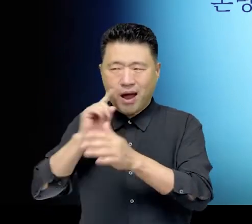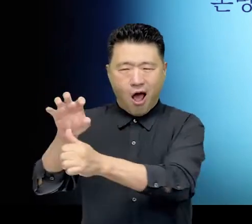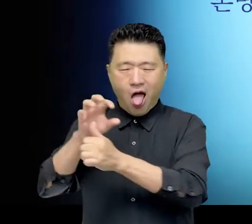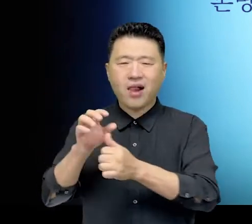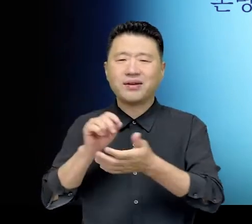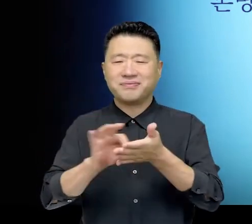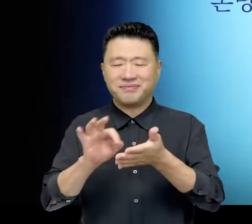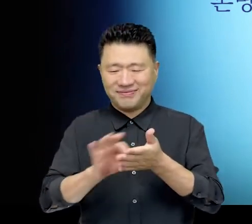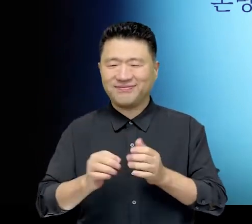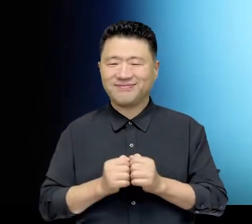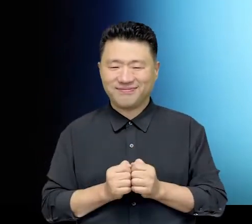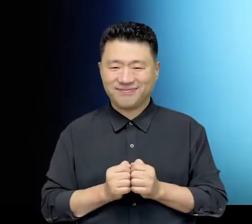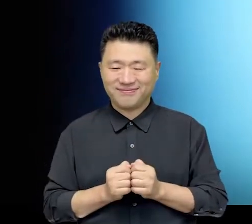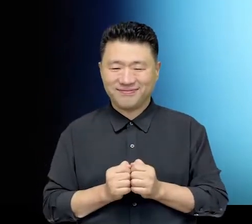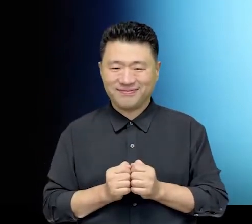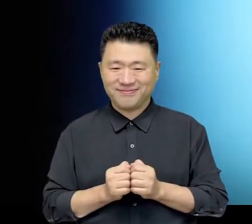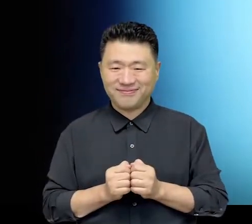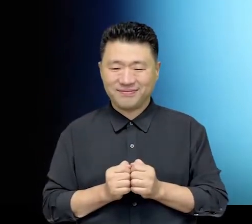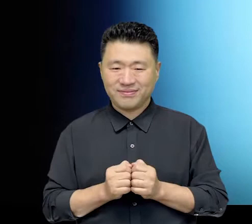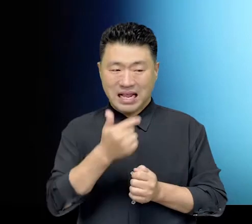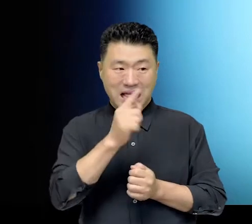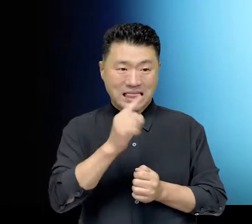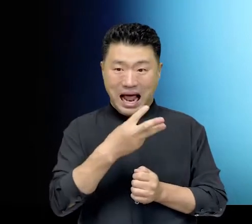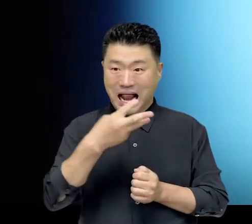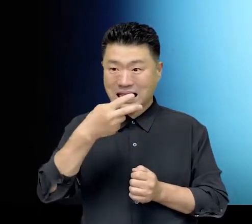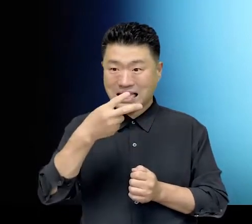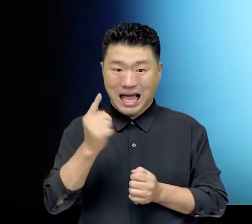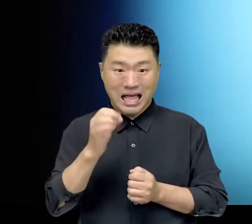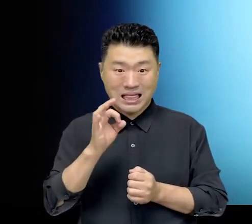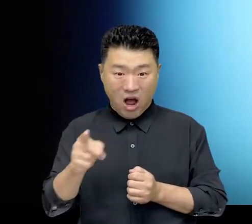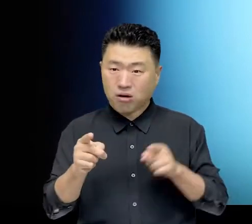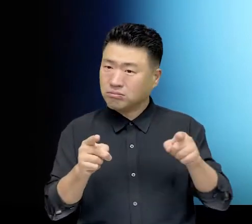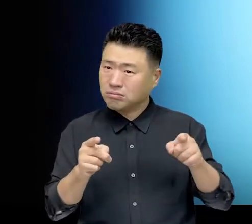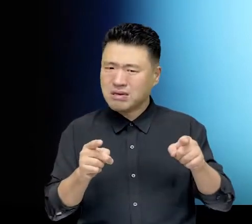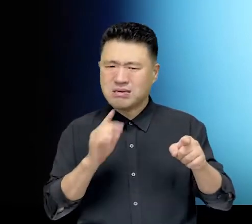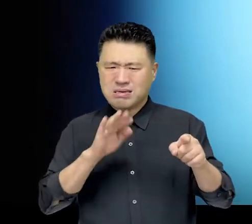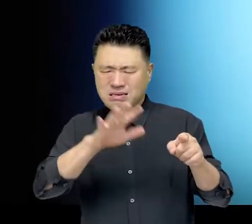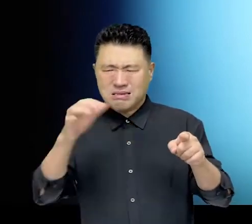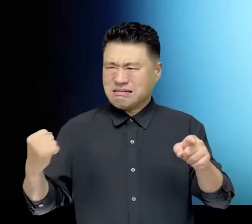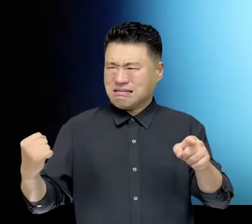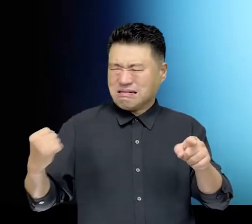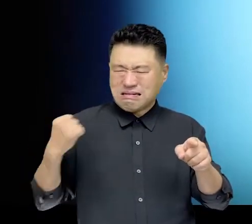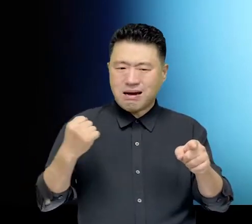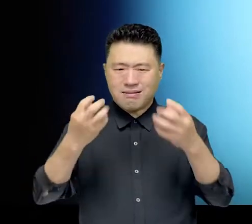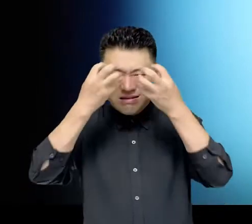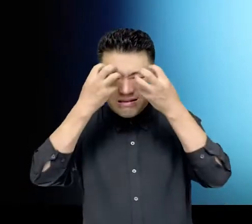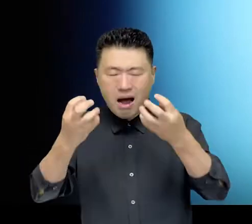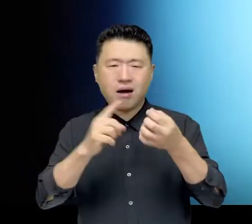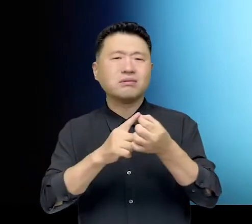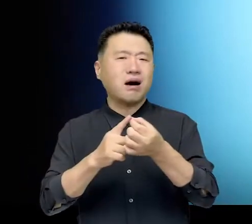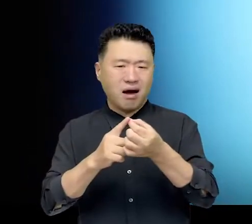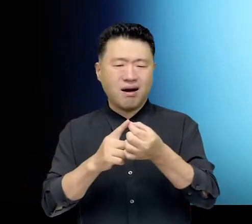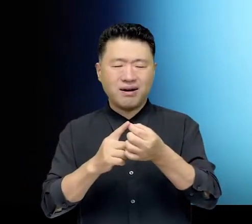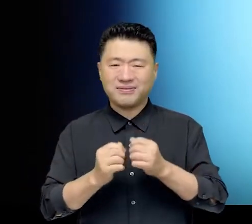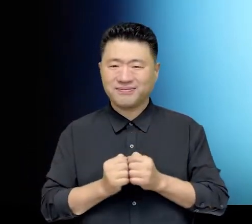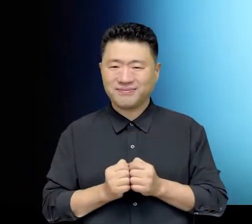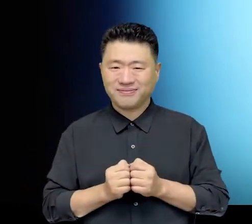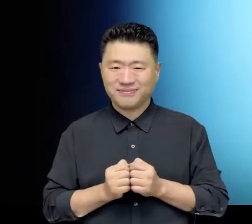작가의 이름을 사용함 날단어, 명사, 가공할 만한 위력을 지닌 단어